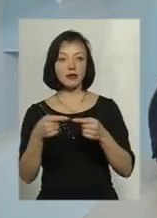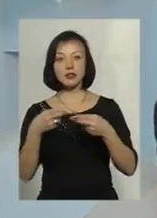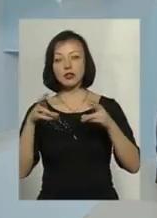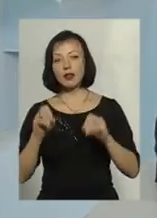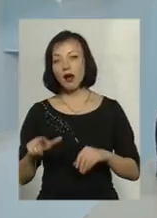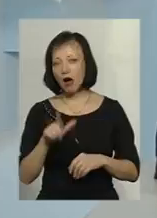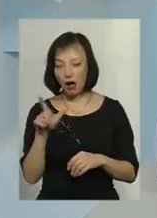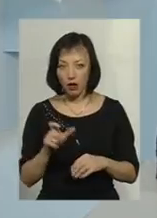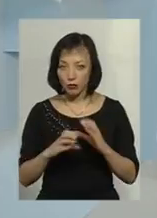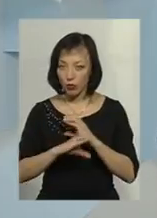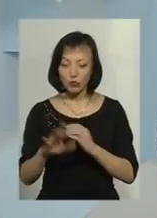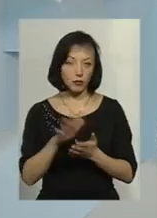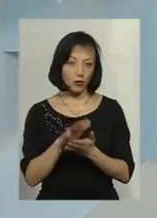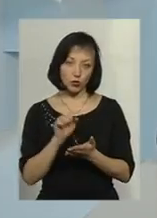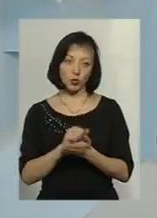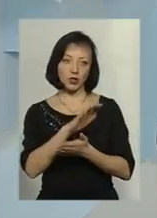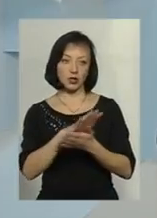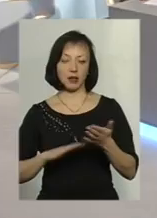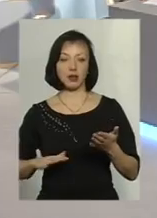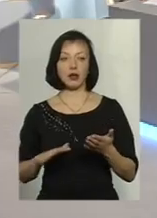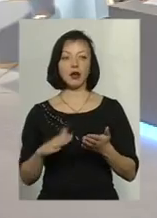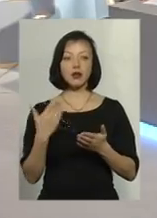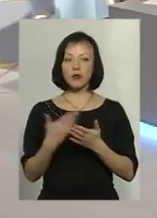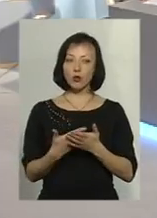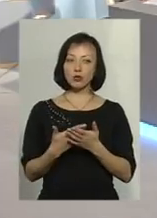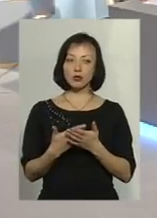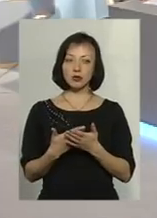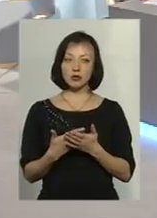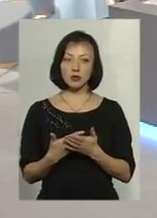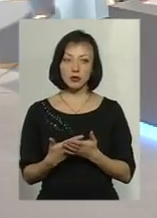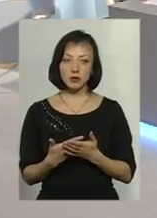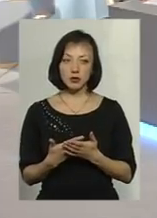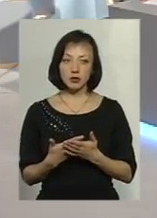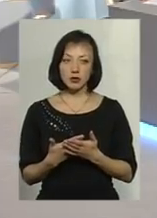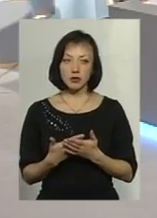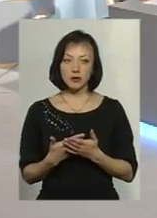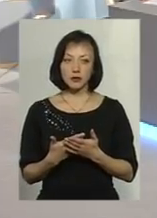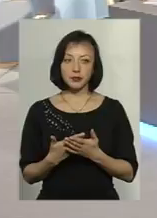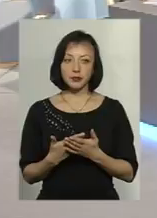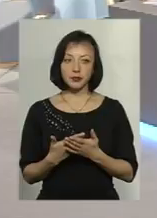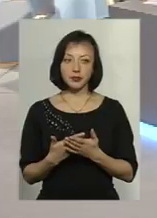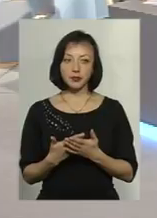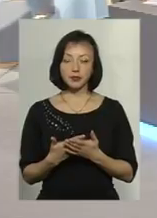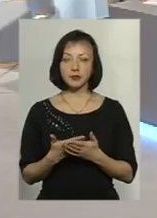газопроводи, щоб їх не поскорити і так далі, то з приватними, як би сказати,